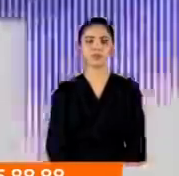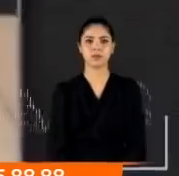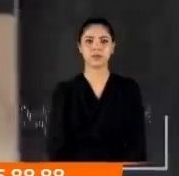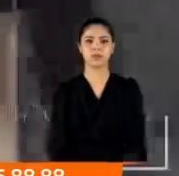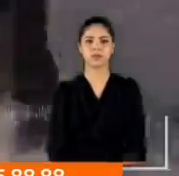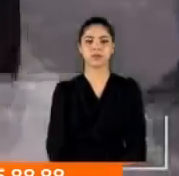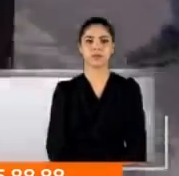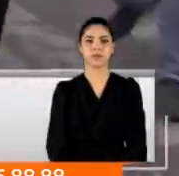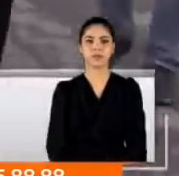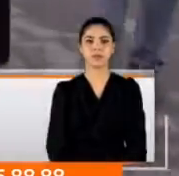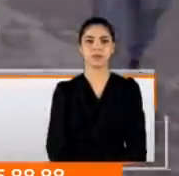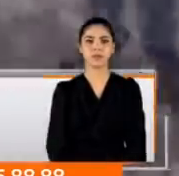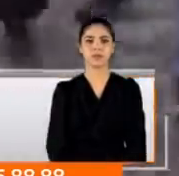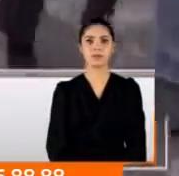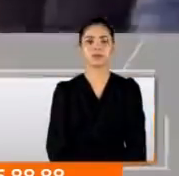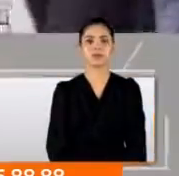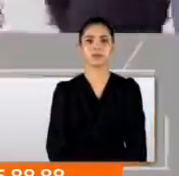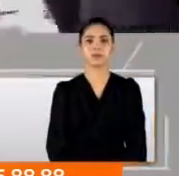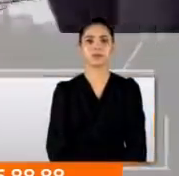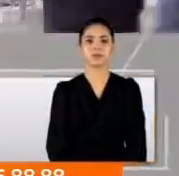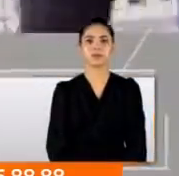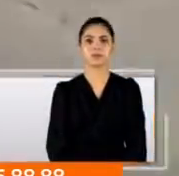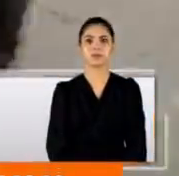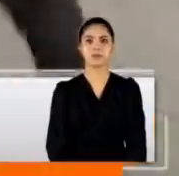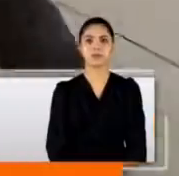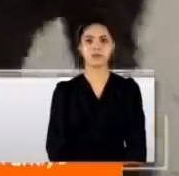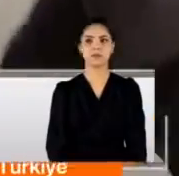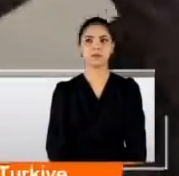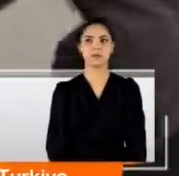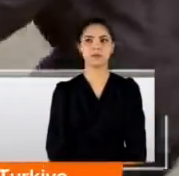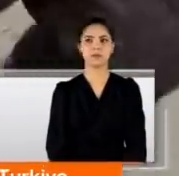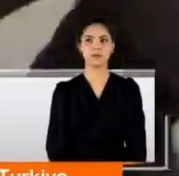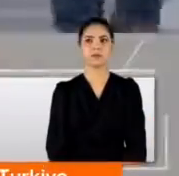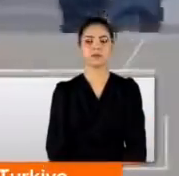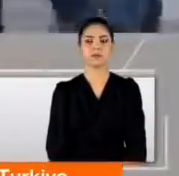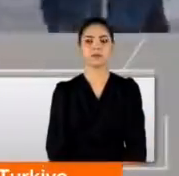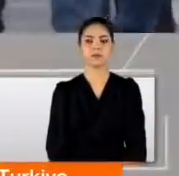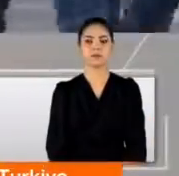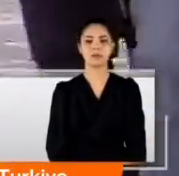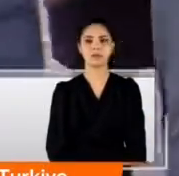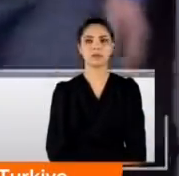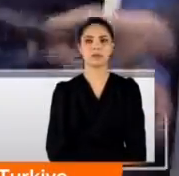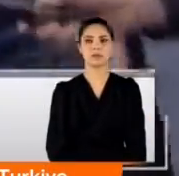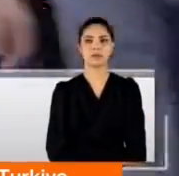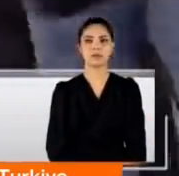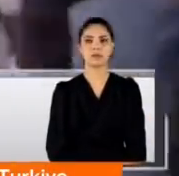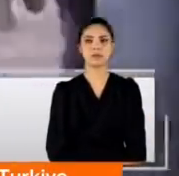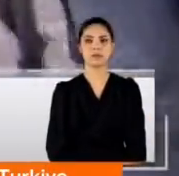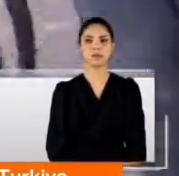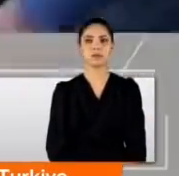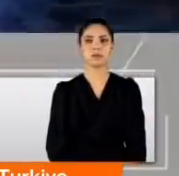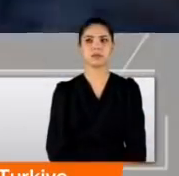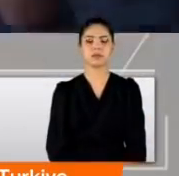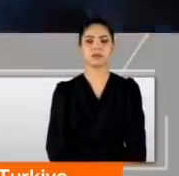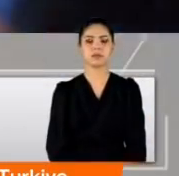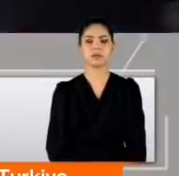Aleyna Çakır'ın ölümüyle bir alakanız var mı? Ben hiçbir zaman yıkılmadım. Bu rahatlık nereden geliyor sana? Her zaman ayakta duruyorum. Uyuşturucu kimden temin